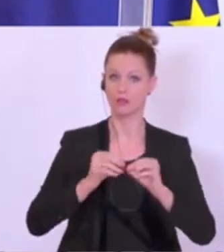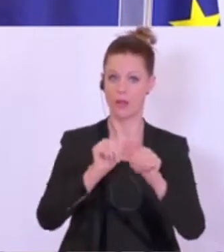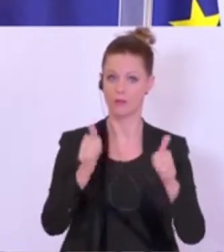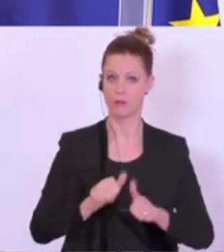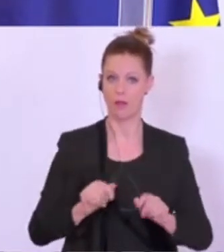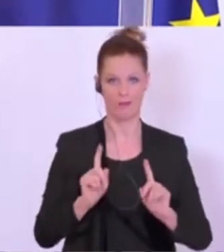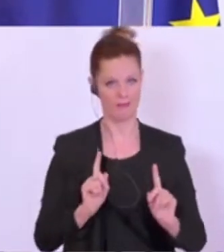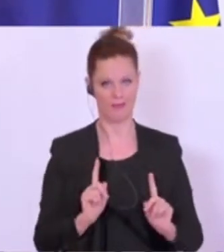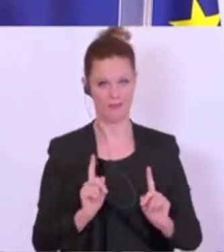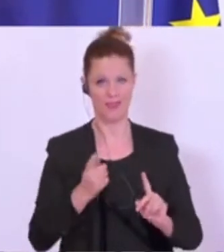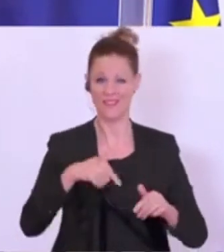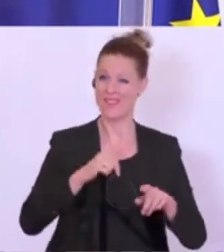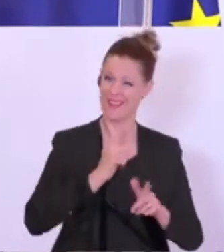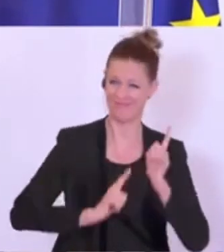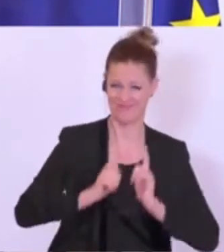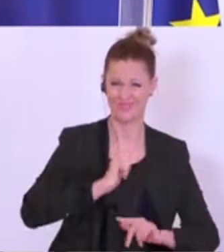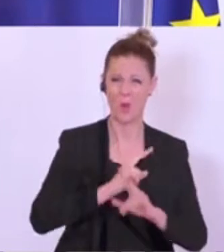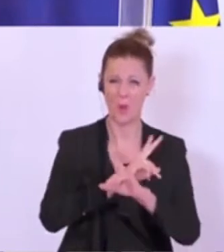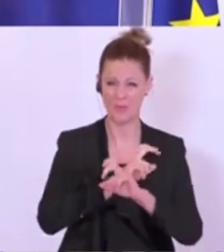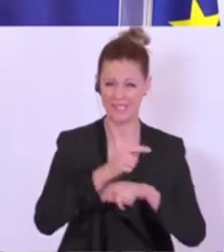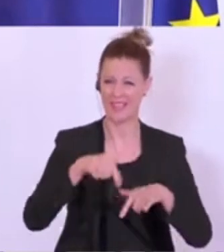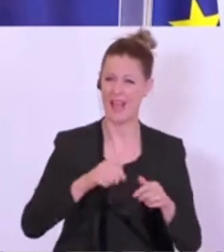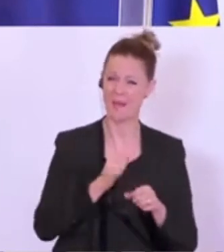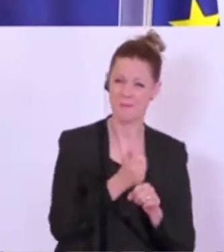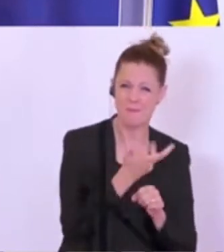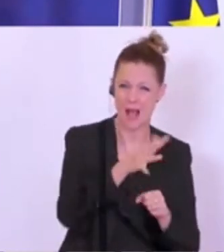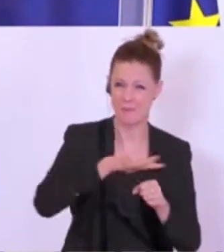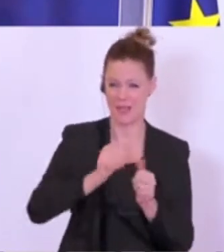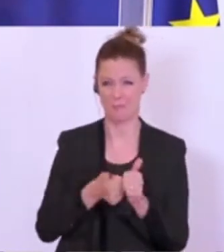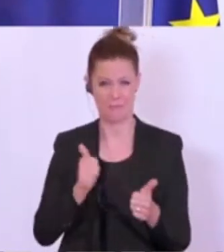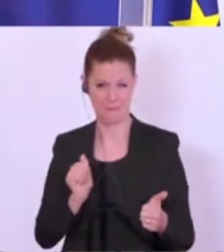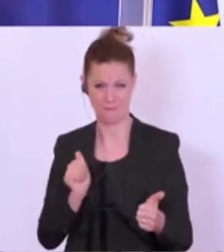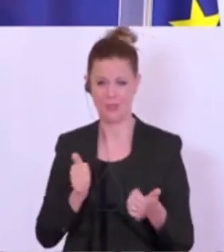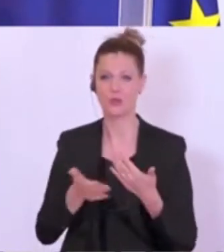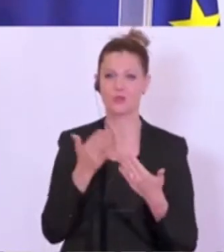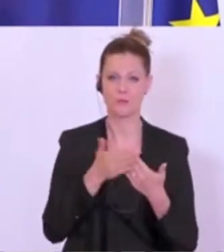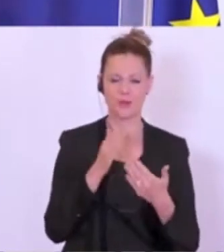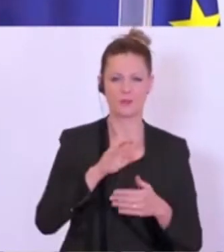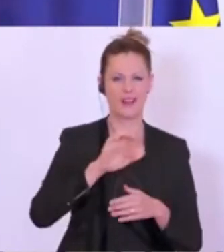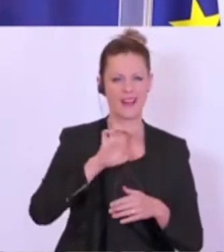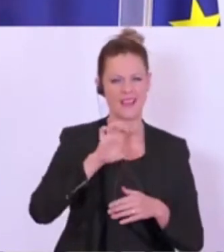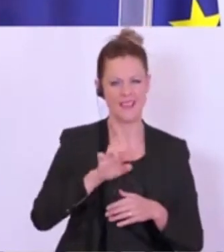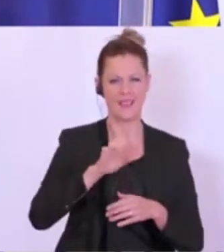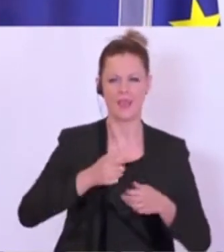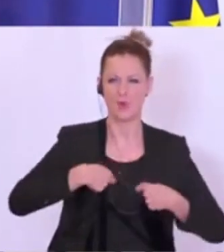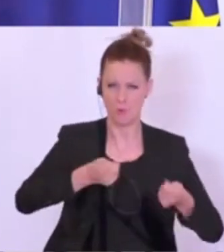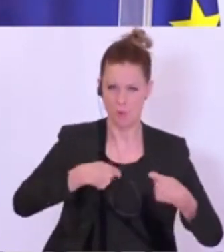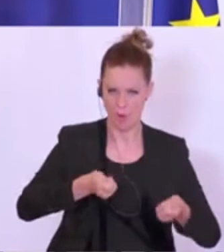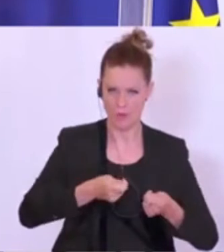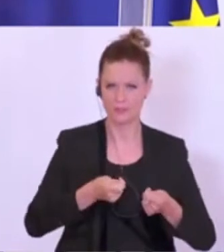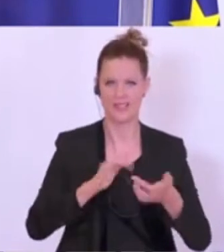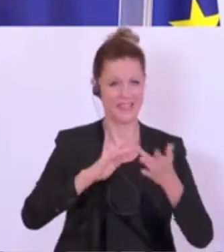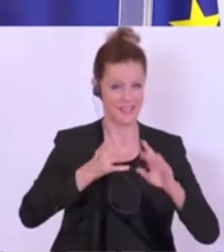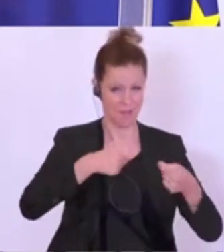Leider hinken wir in Österreich in bestimmten Bereichen hinterher, wie zum Beispiel im Bereich E-Commerce, im Social Media